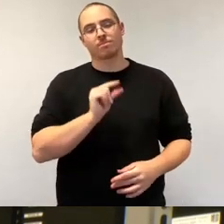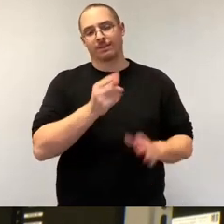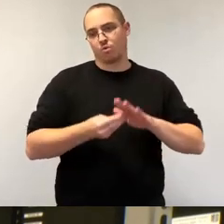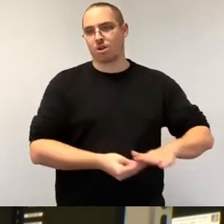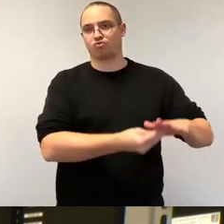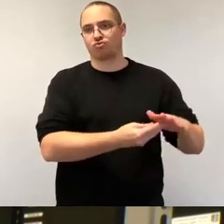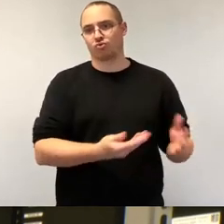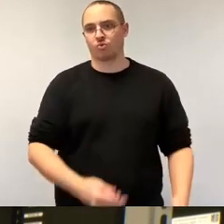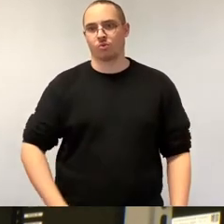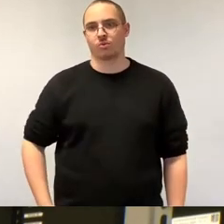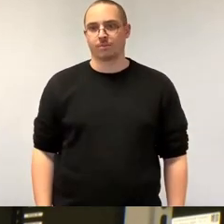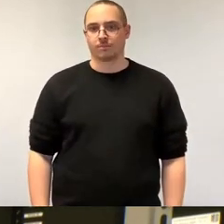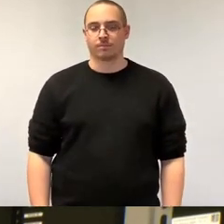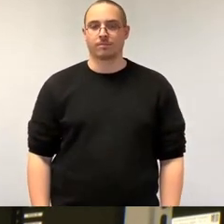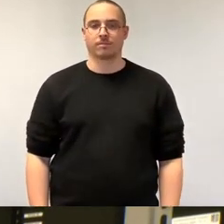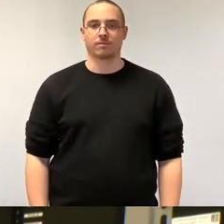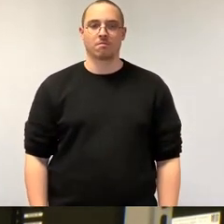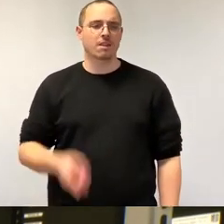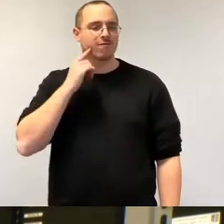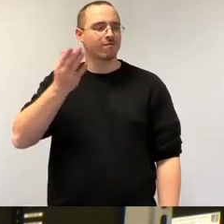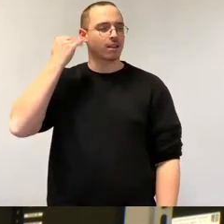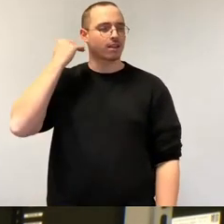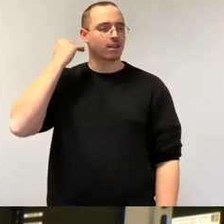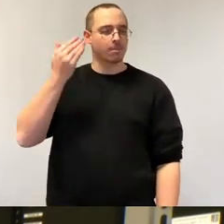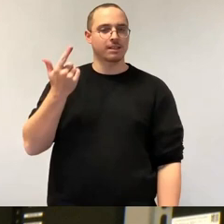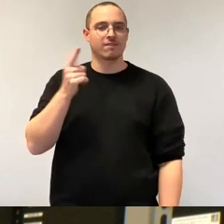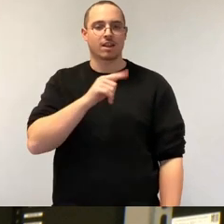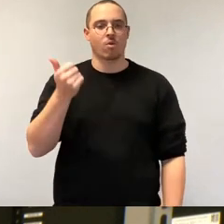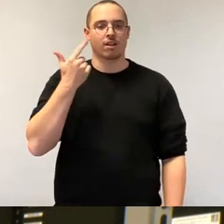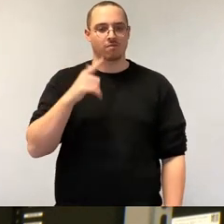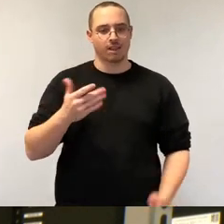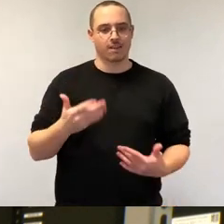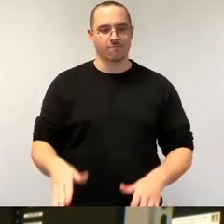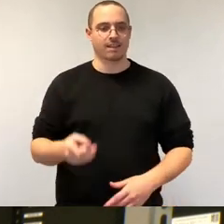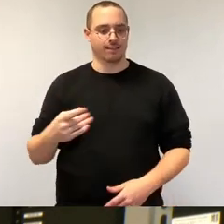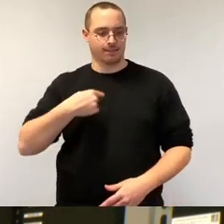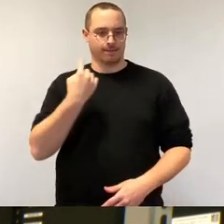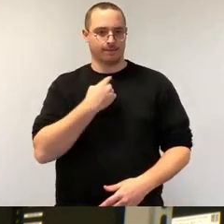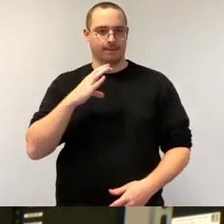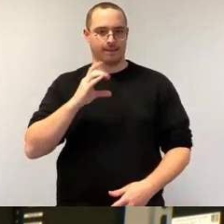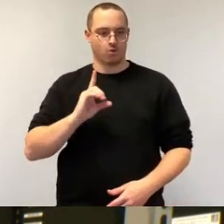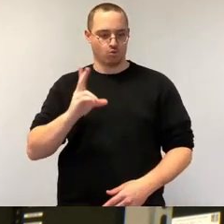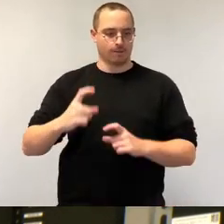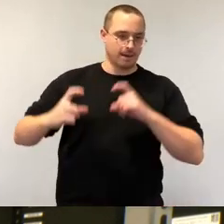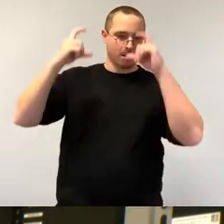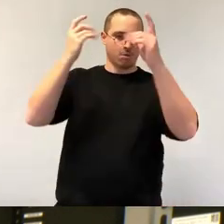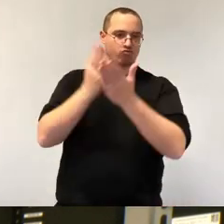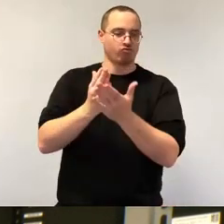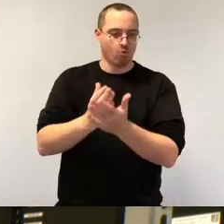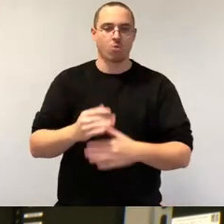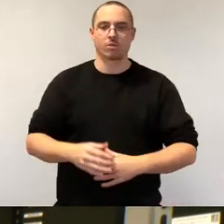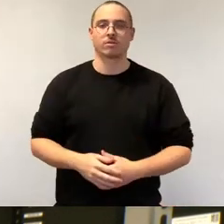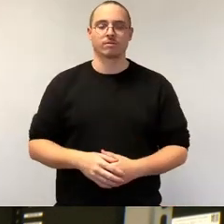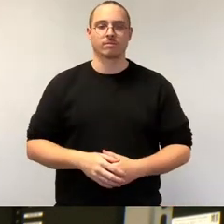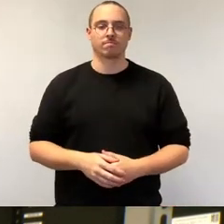2021 als CDU thematisiert. Wir haben hier gemeinsam auf den Antrag von uns hin, den Antrag Starke Regionen